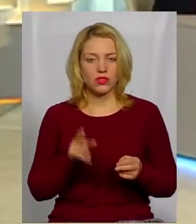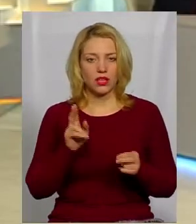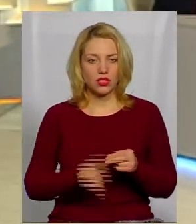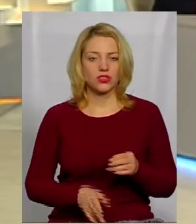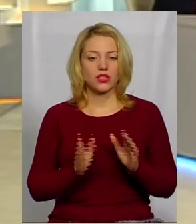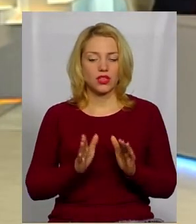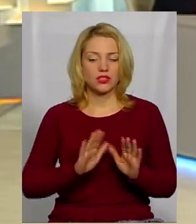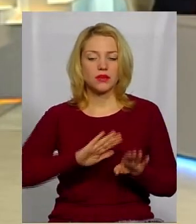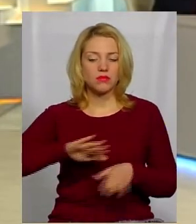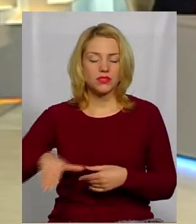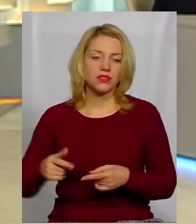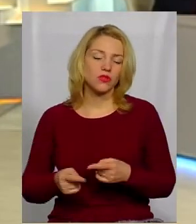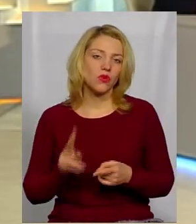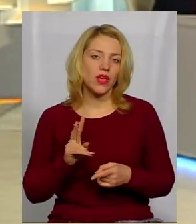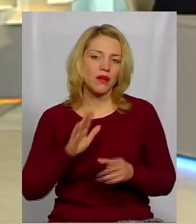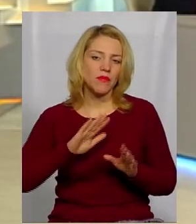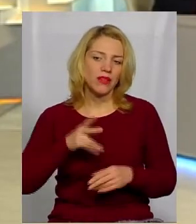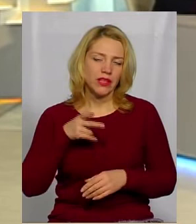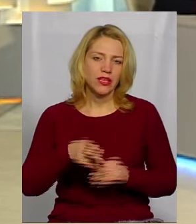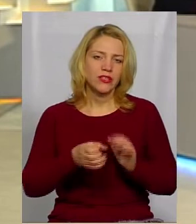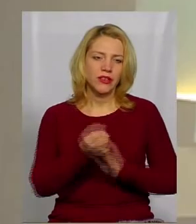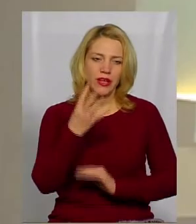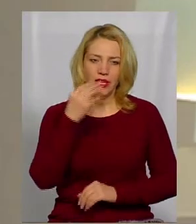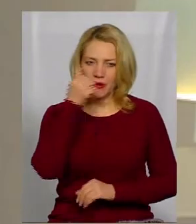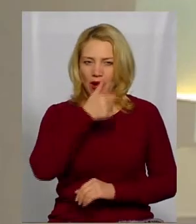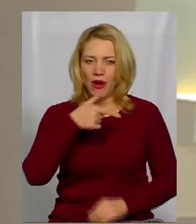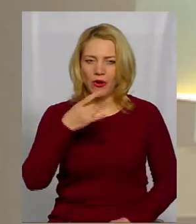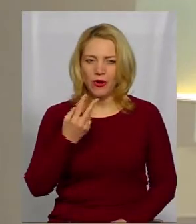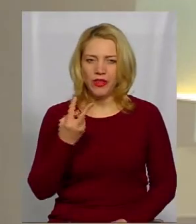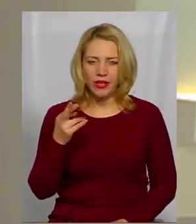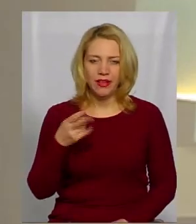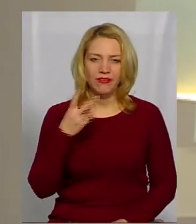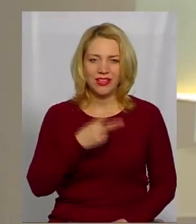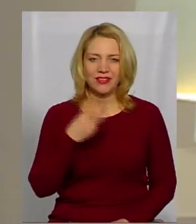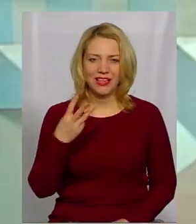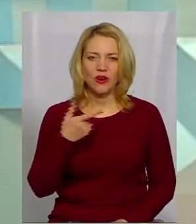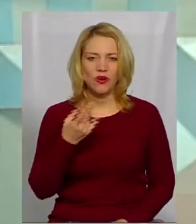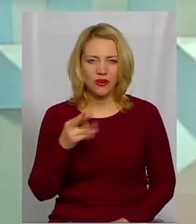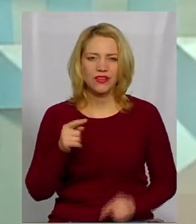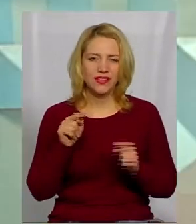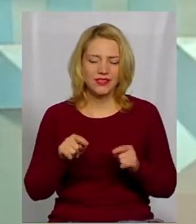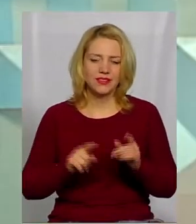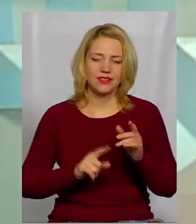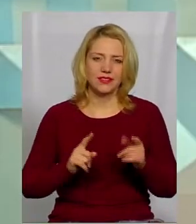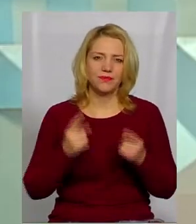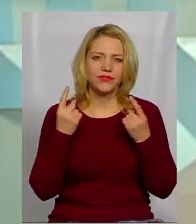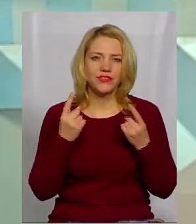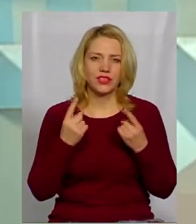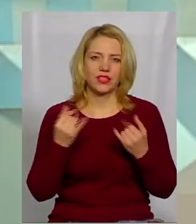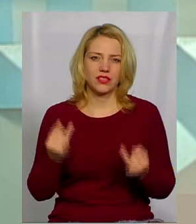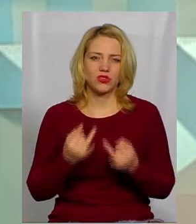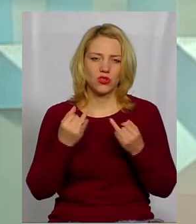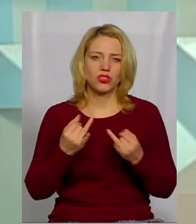лише після того, як в 2014 році… У грудні, 23 грудня. грудня сталася історична подія,